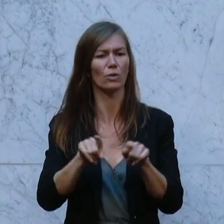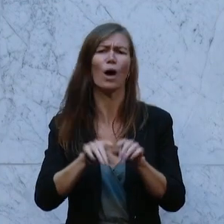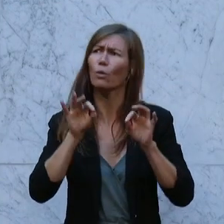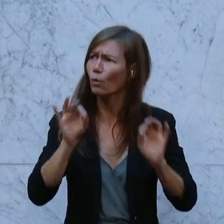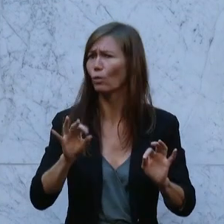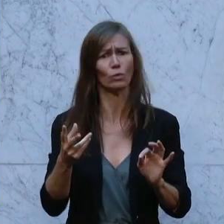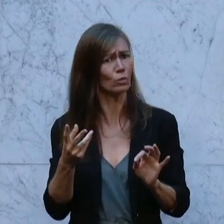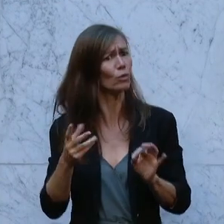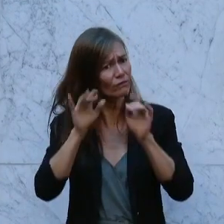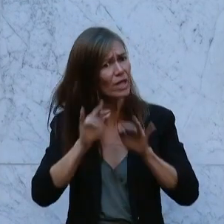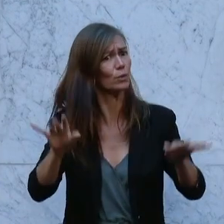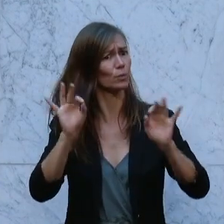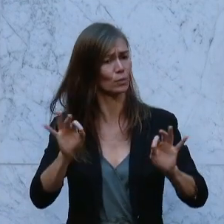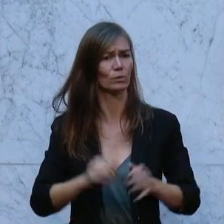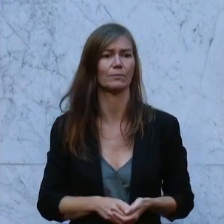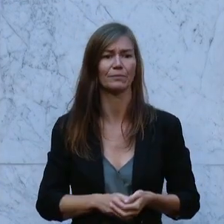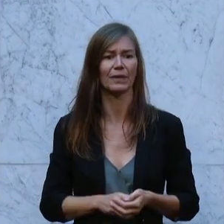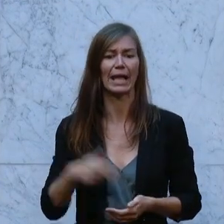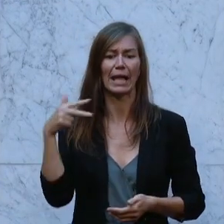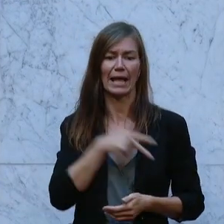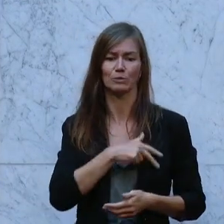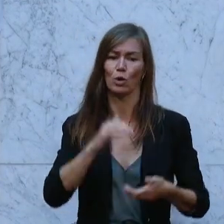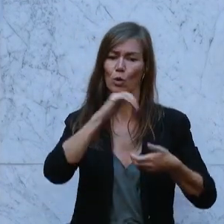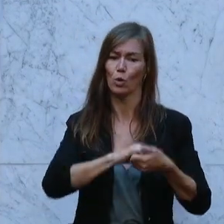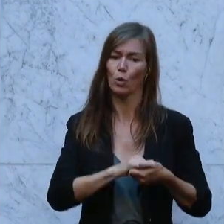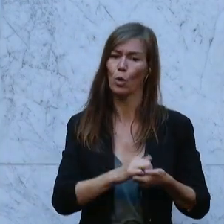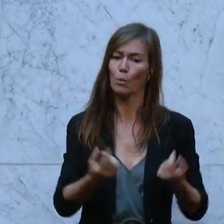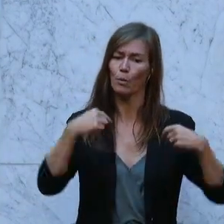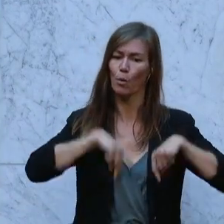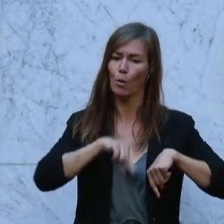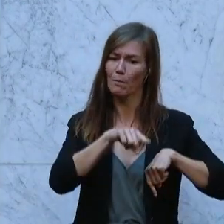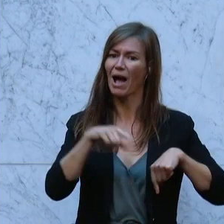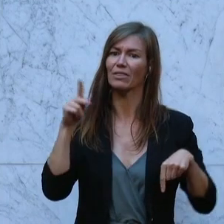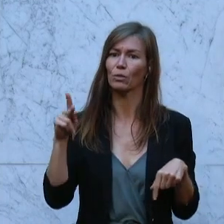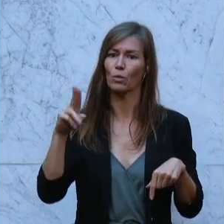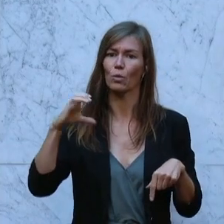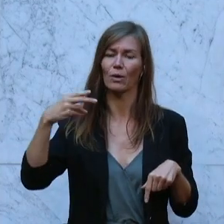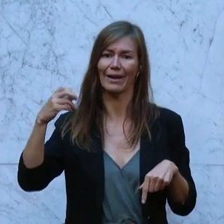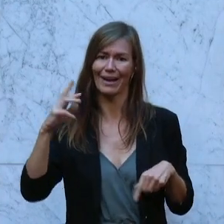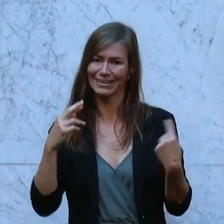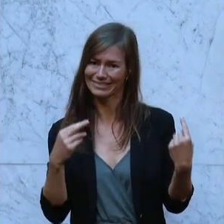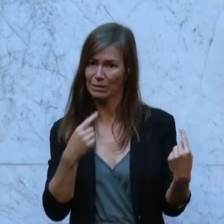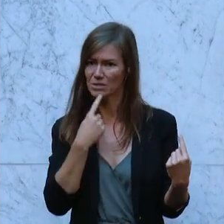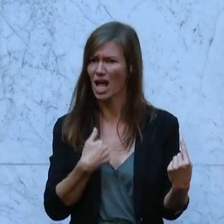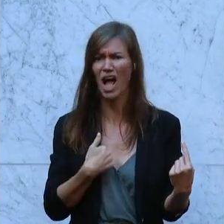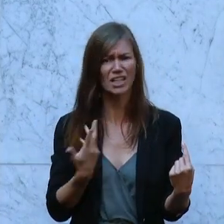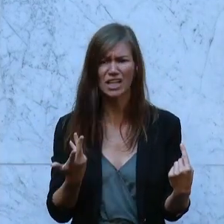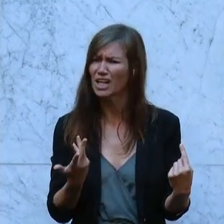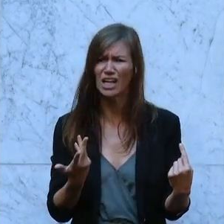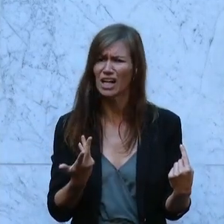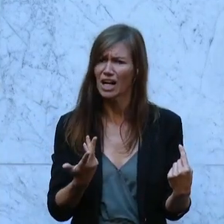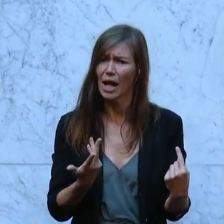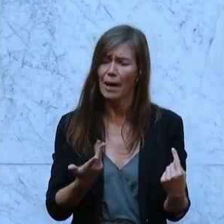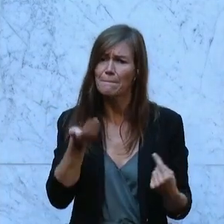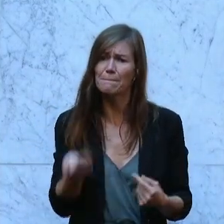Und wenn der Klubobmann der SPÖ Kucher diese Mietpreisbremse, diesen Mietpreisdeckel gerade vorhin in seiner Rede als Schmähbremse